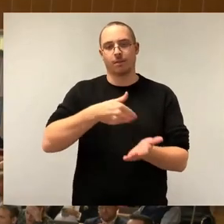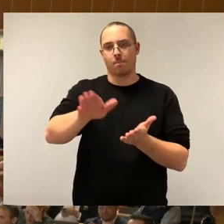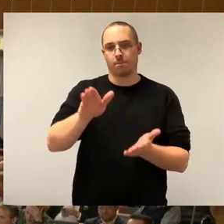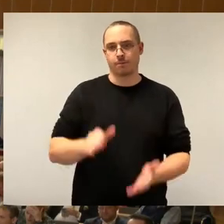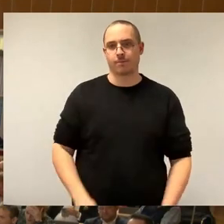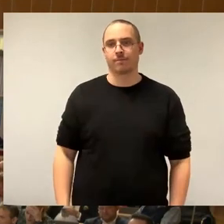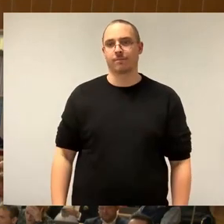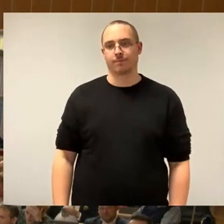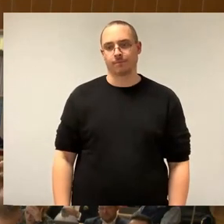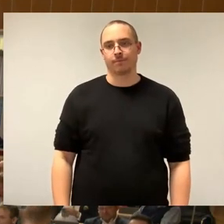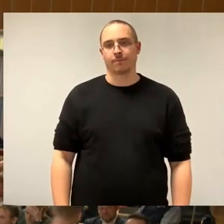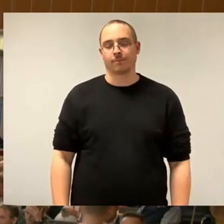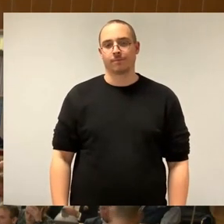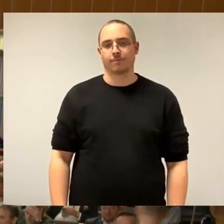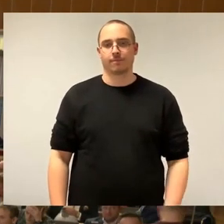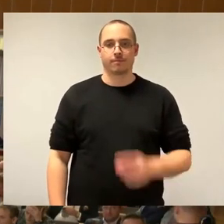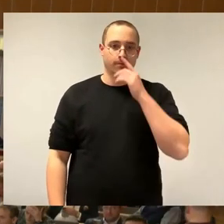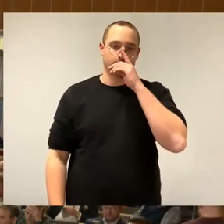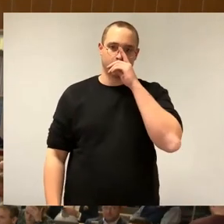Dann wäre als nächstes AfD-Fraktion.